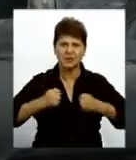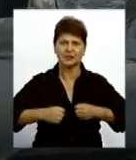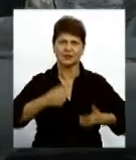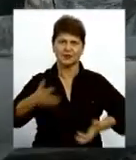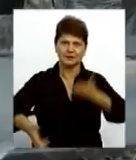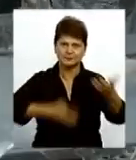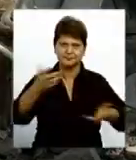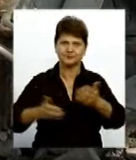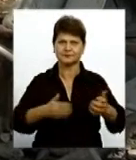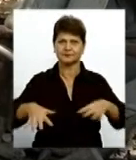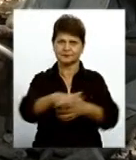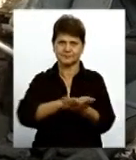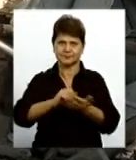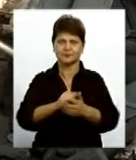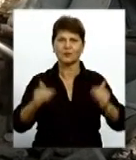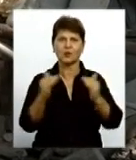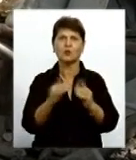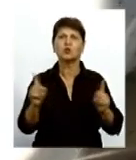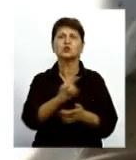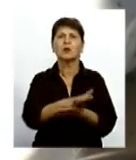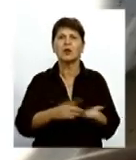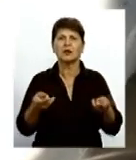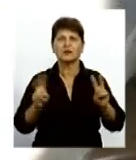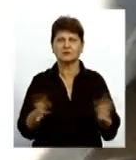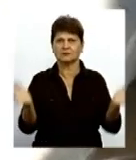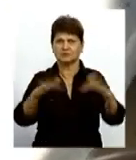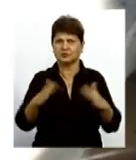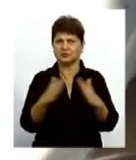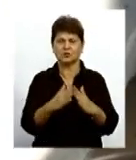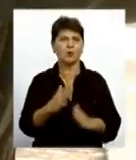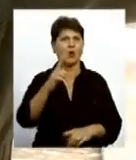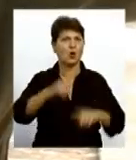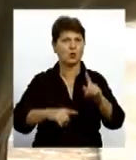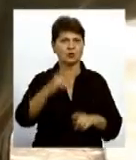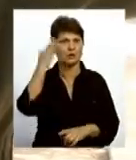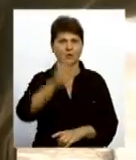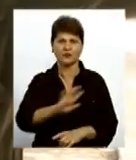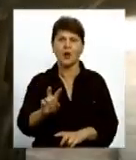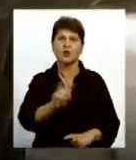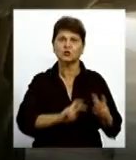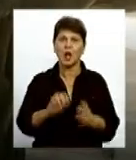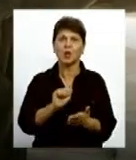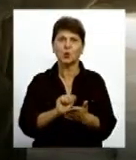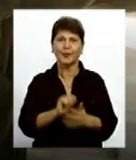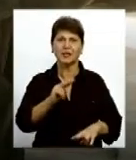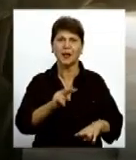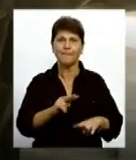хати Що далі робити із руїнами, які залишились від будинку, родичі не уявляють Шукаю документи, паспорт,